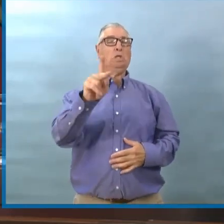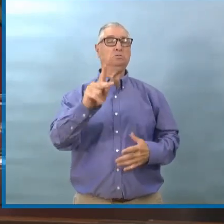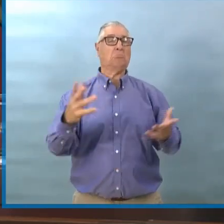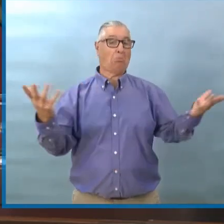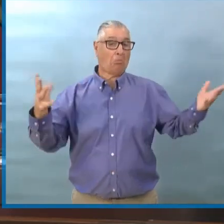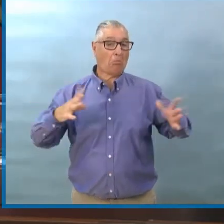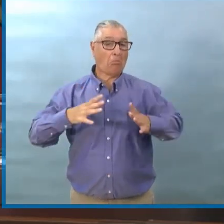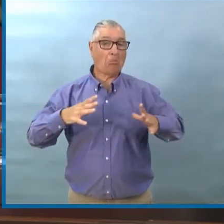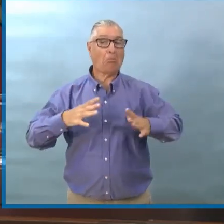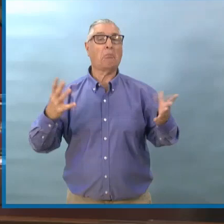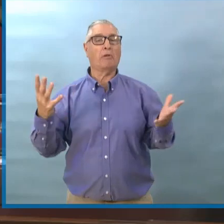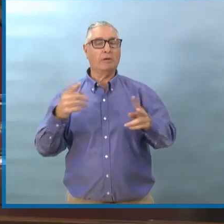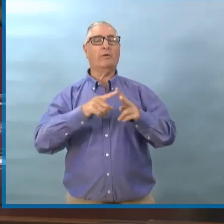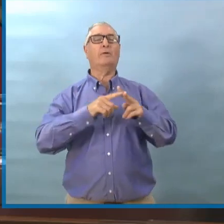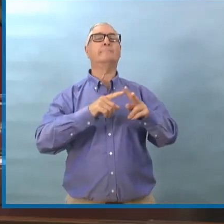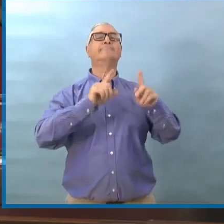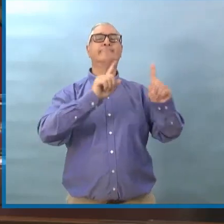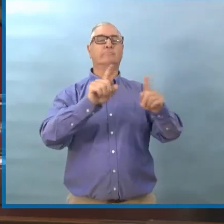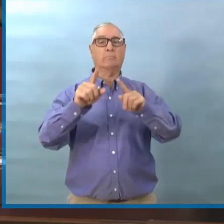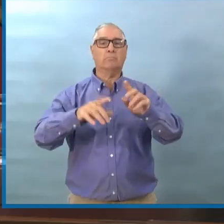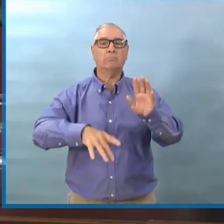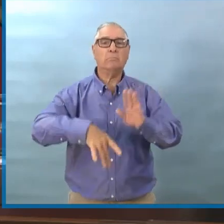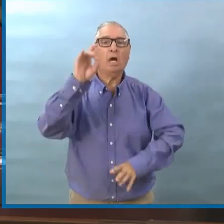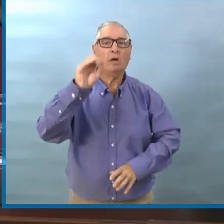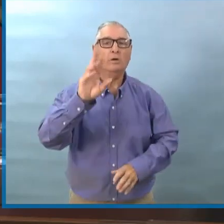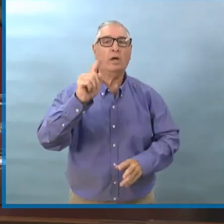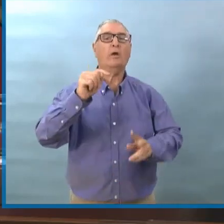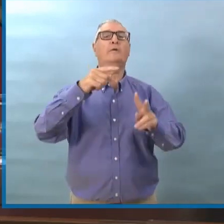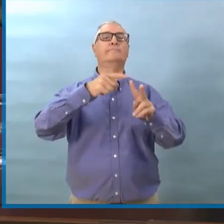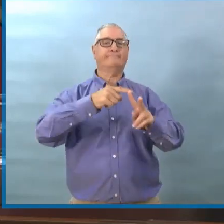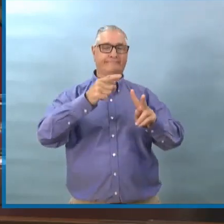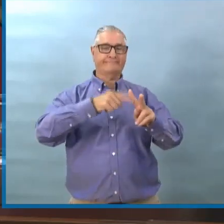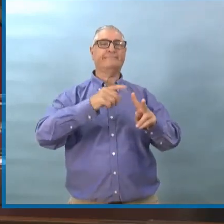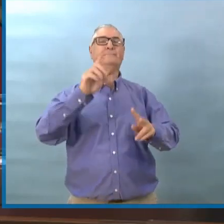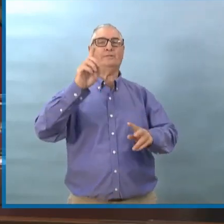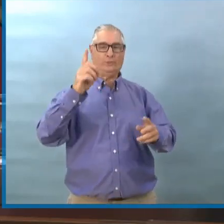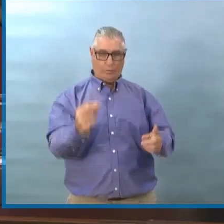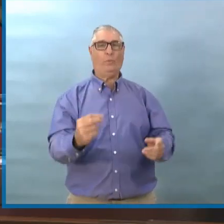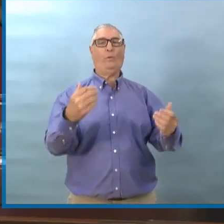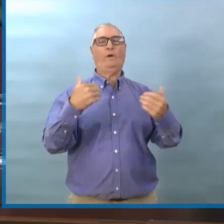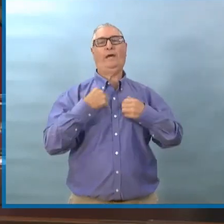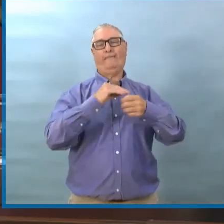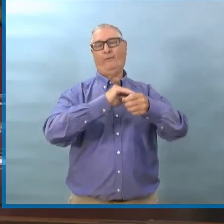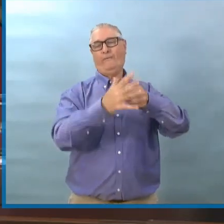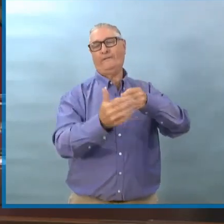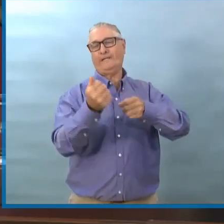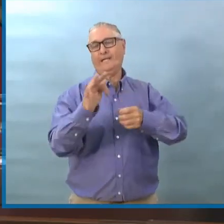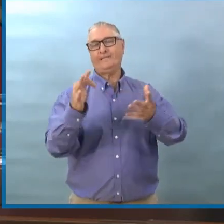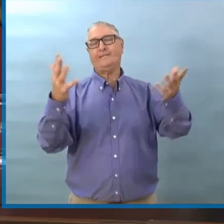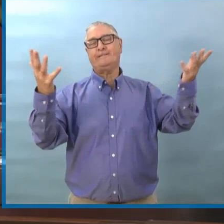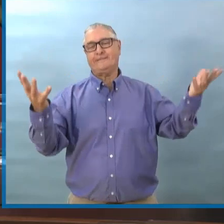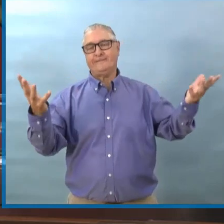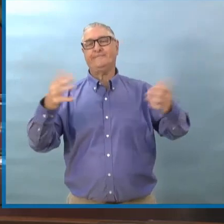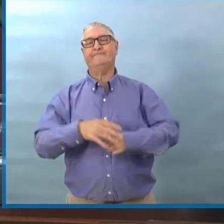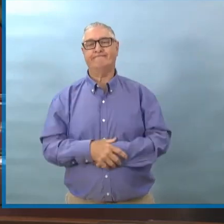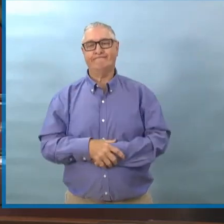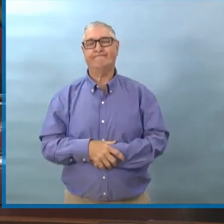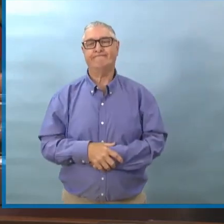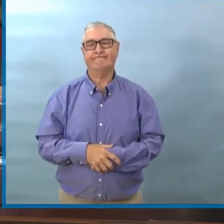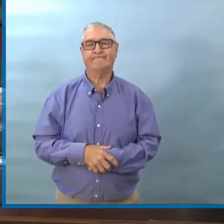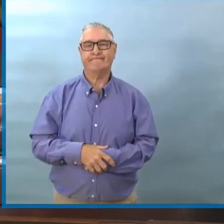Et pour la très grande majorité, l'isolement des voyageurs se déroule comme on l'espère.